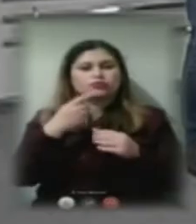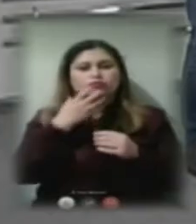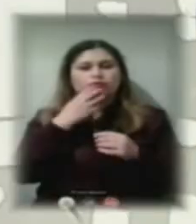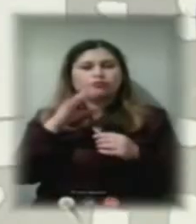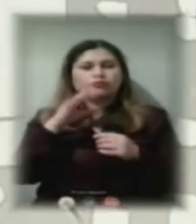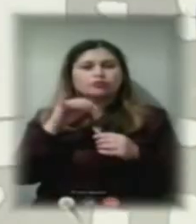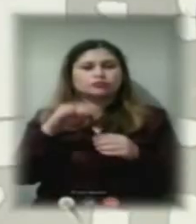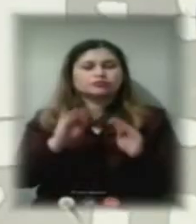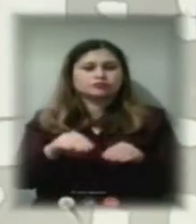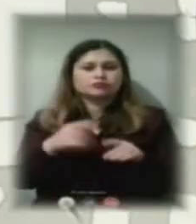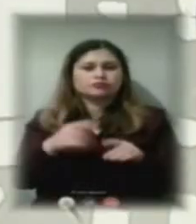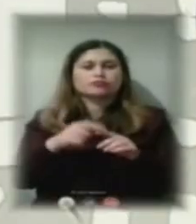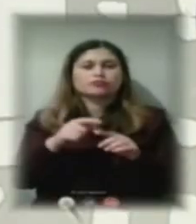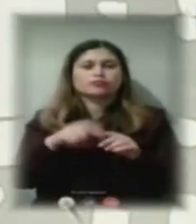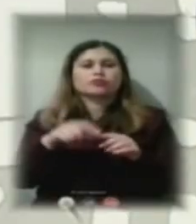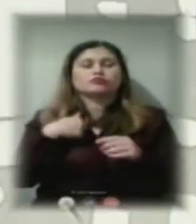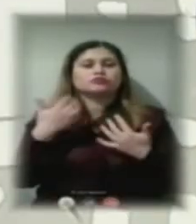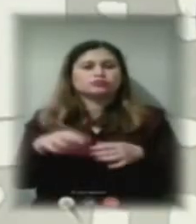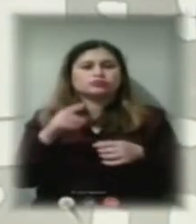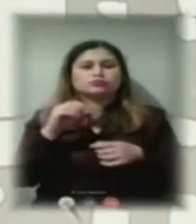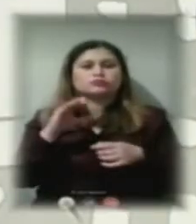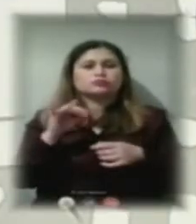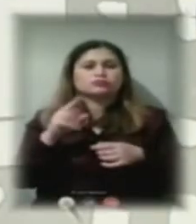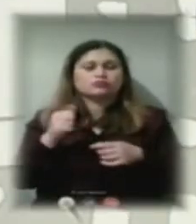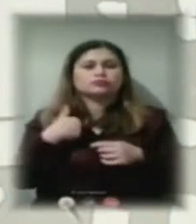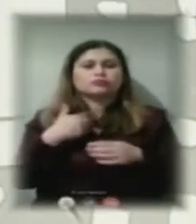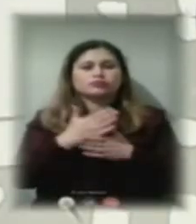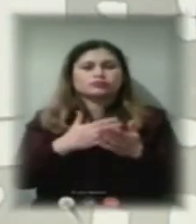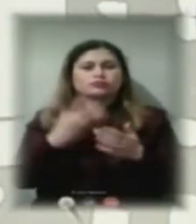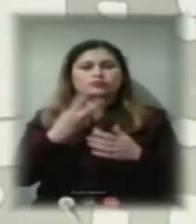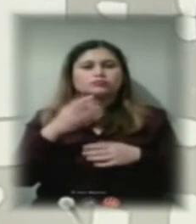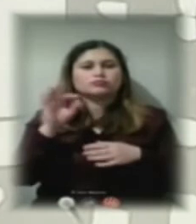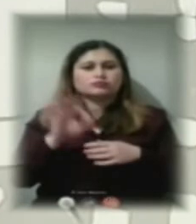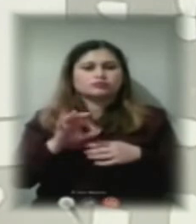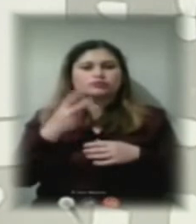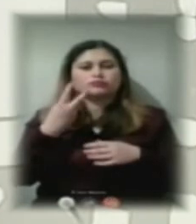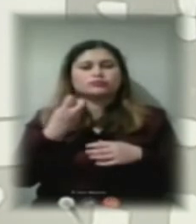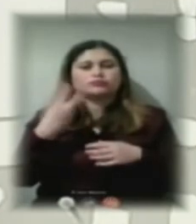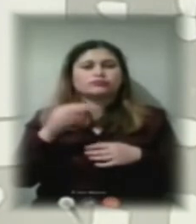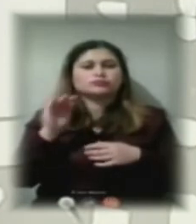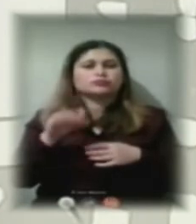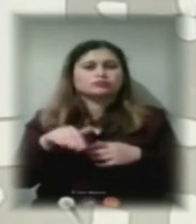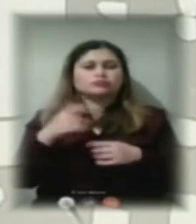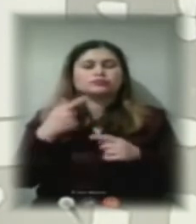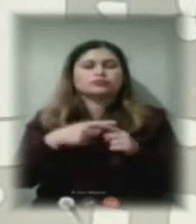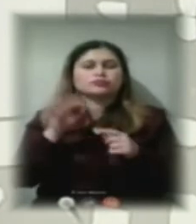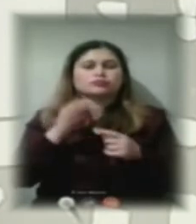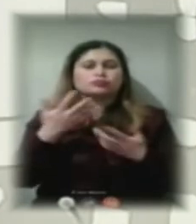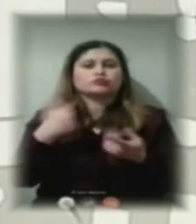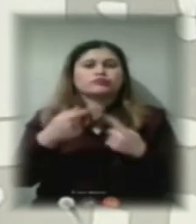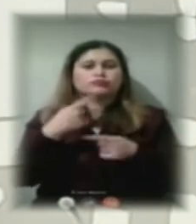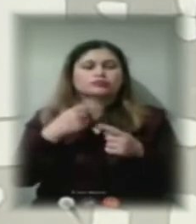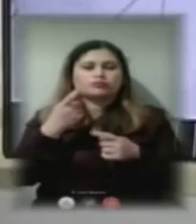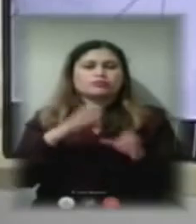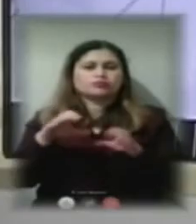До речі, вже свою частку, ну наша частка це 30%, 220 тисяч плюс відсотки, ми вже її повернули за перший опалювальний сезон.